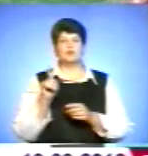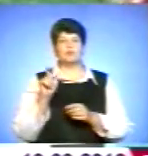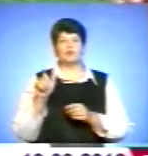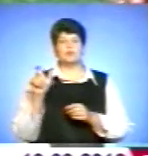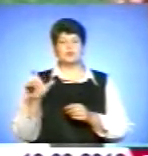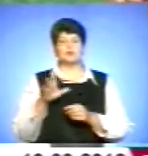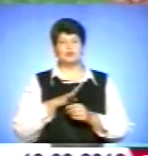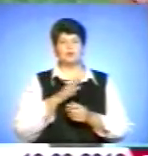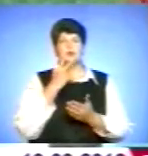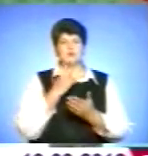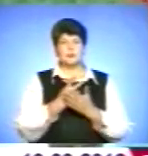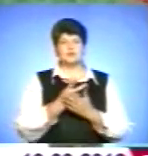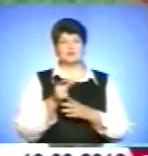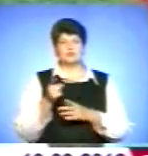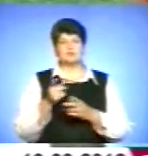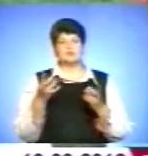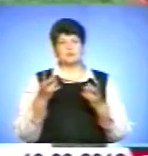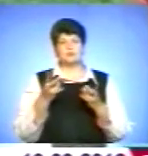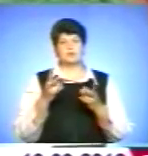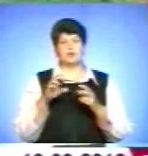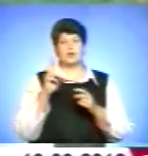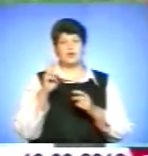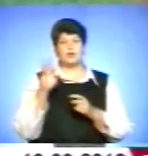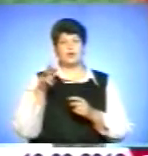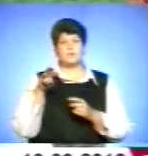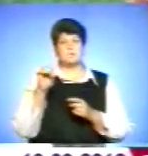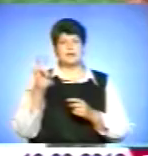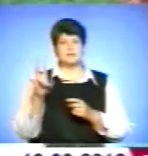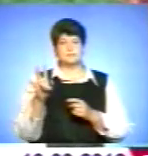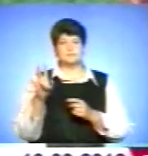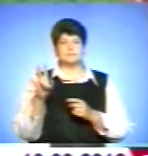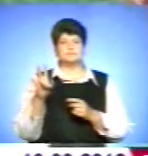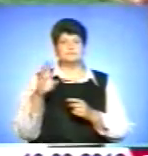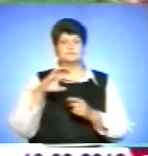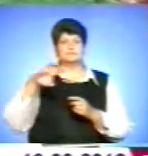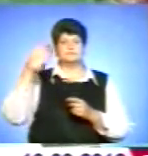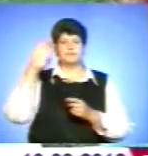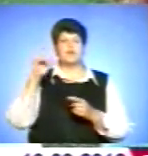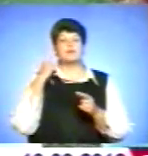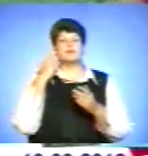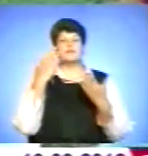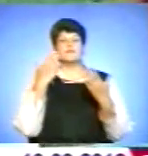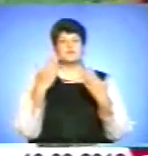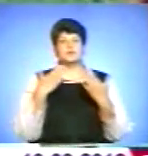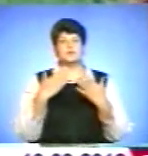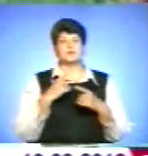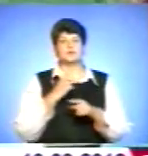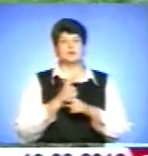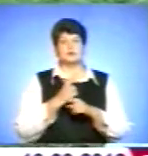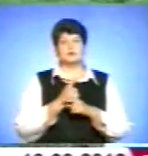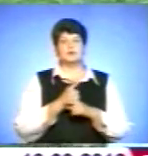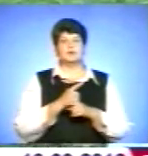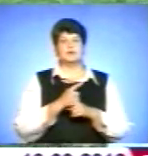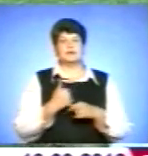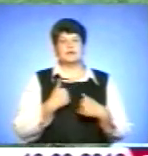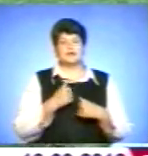передбачено, що їй треба курити, то, мабуть, був би комен. А як треба ставитися, що заборонять куріння у громадських місцях? Позитивно так.